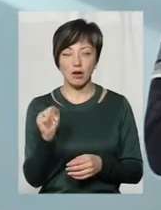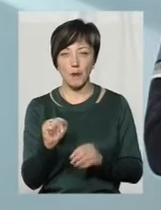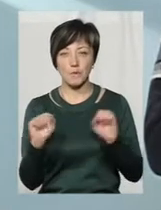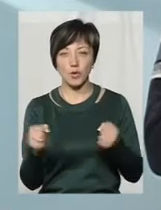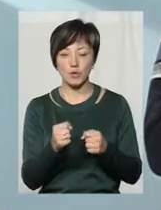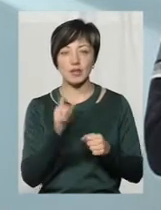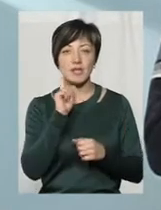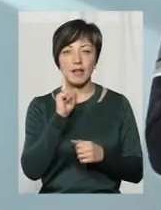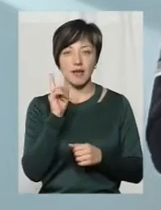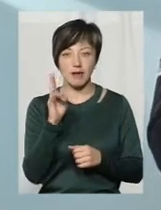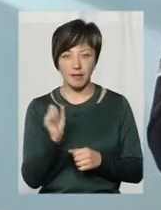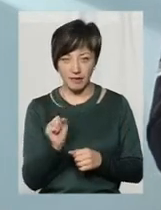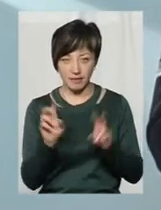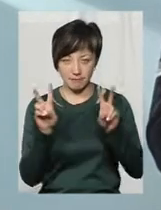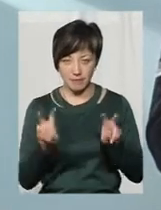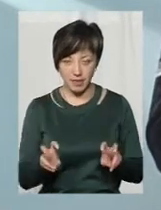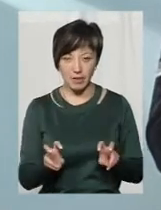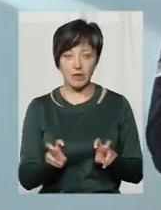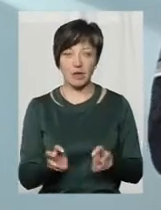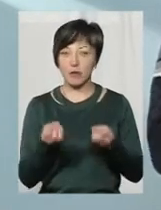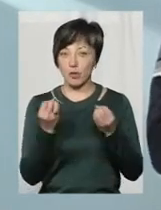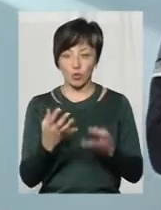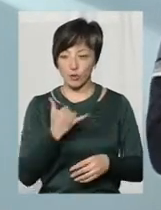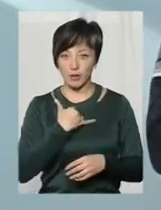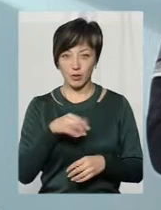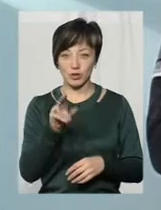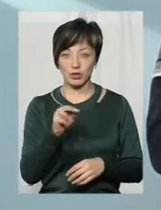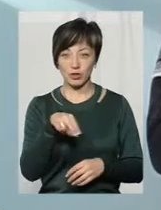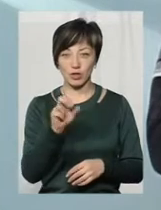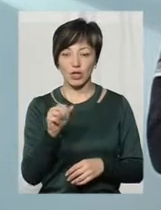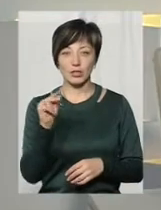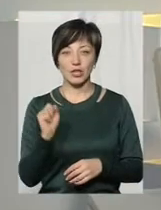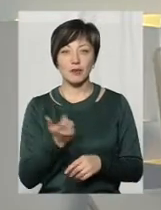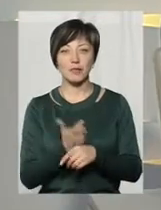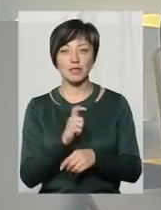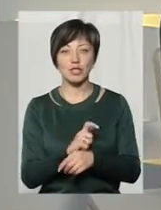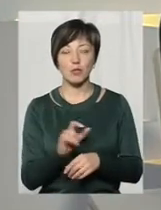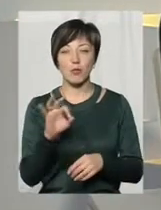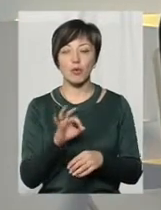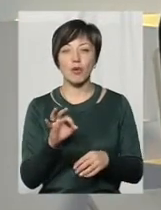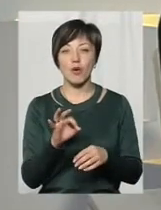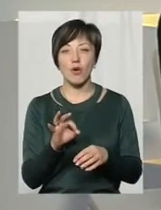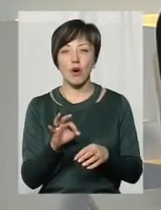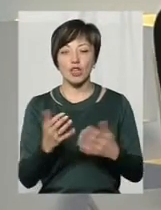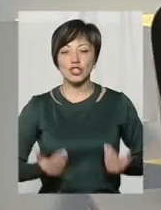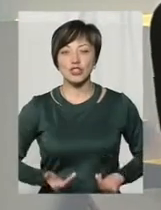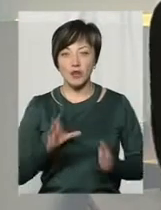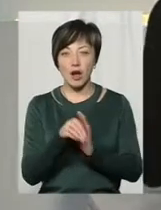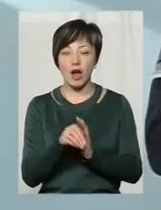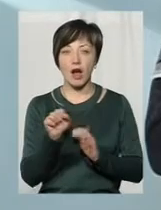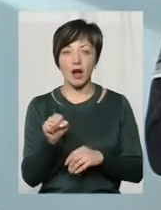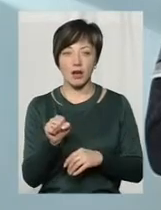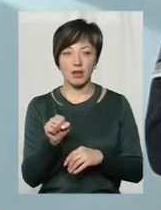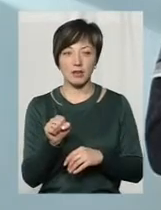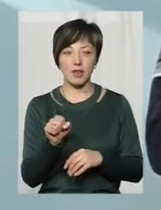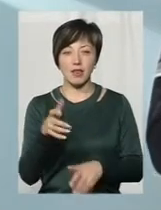ящерку зелену. Прямо на дачі, це здивовувано. Це не більше про флору, а те, що стосується фауни, от